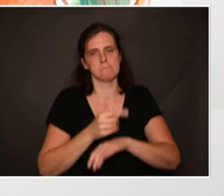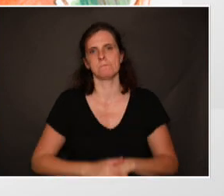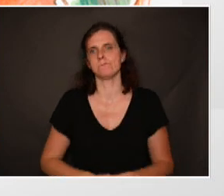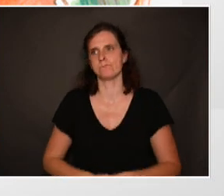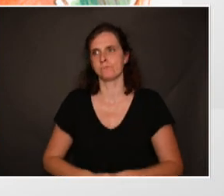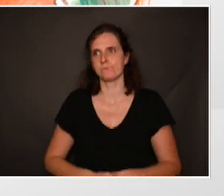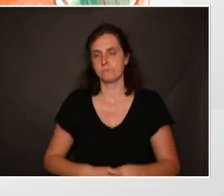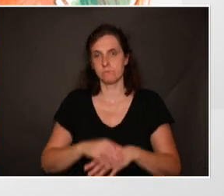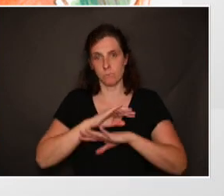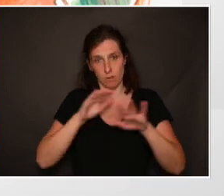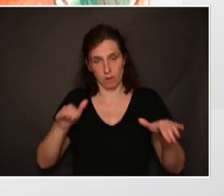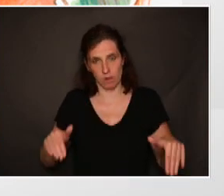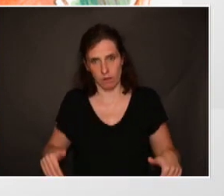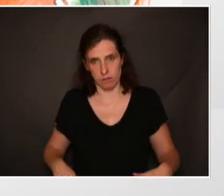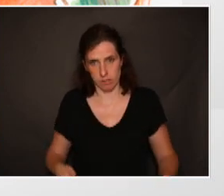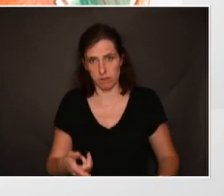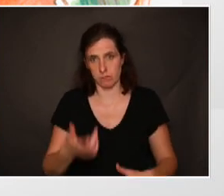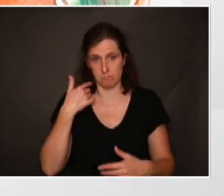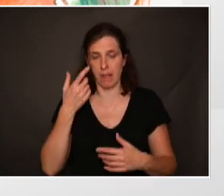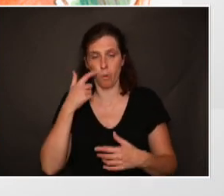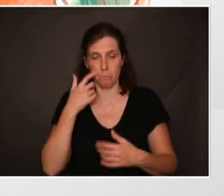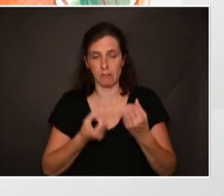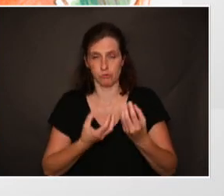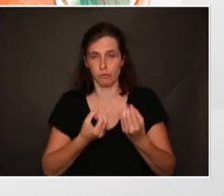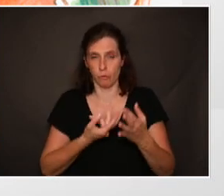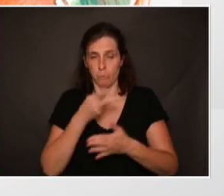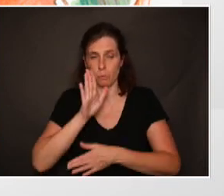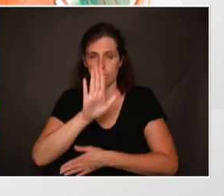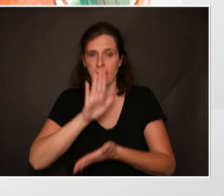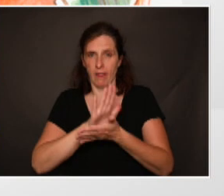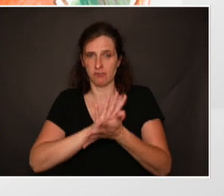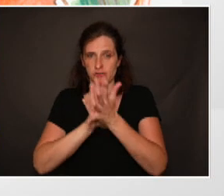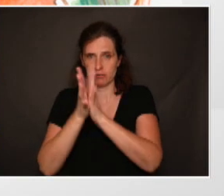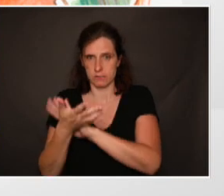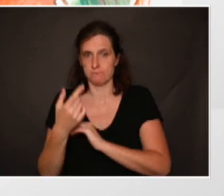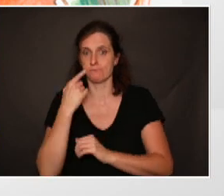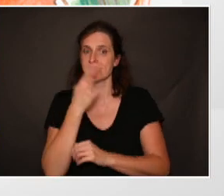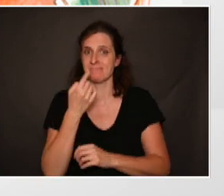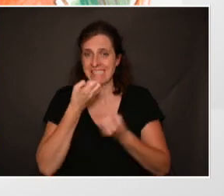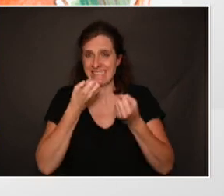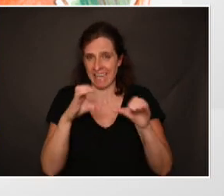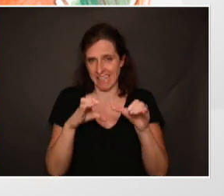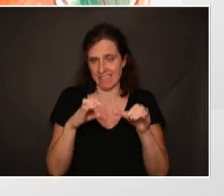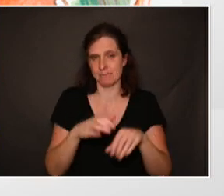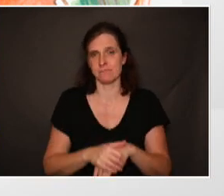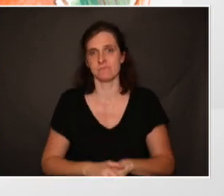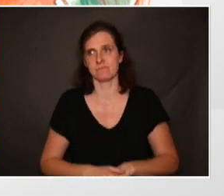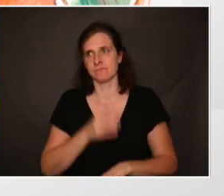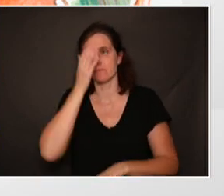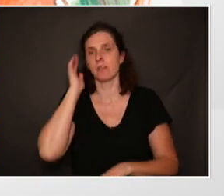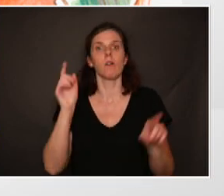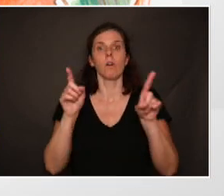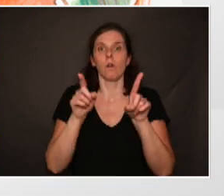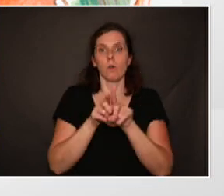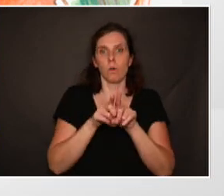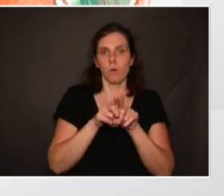Enfin, et c'est quelque chose qui va devenir de plus en plus fréquent en vieillissant, c'est la sécheresse buccale. De la même façon qu'on va